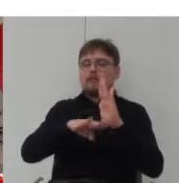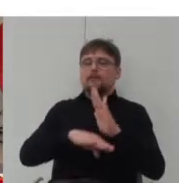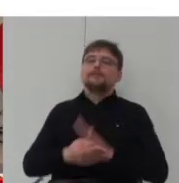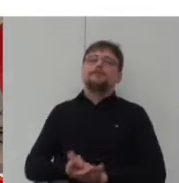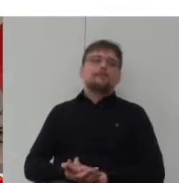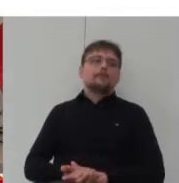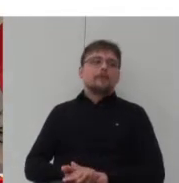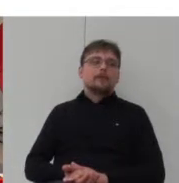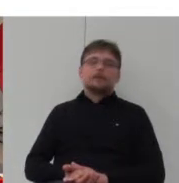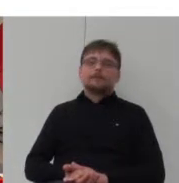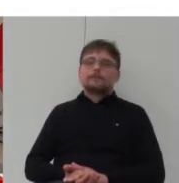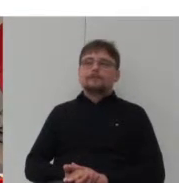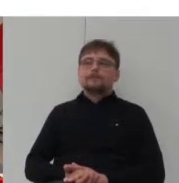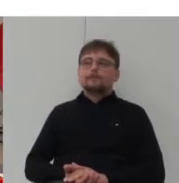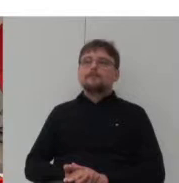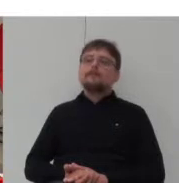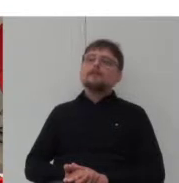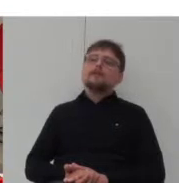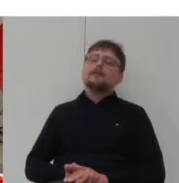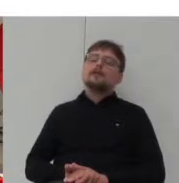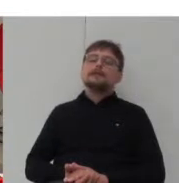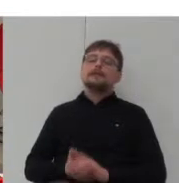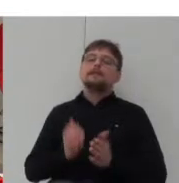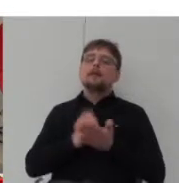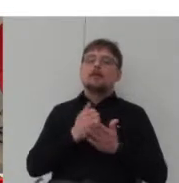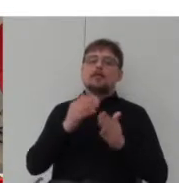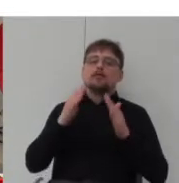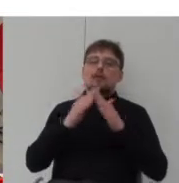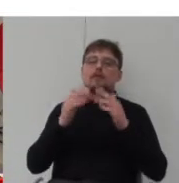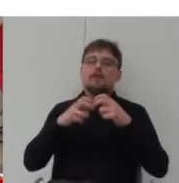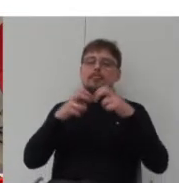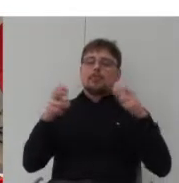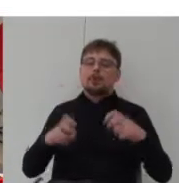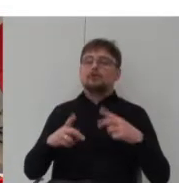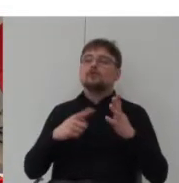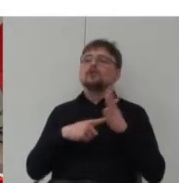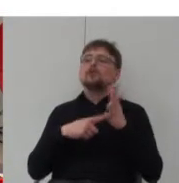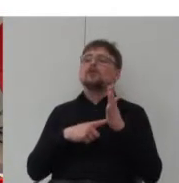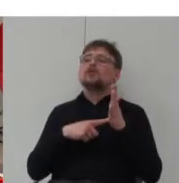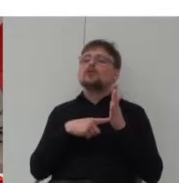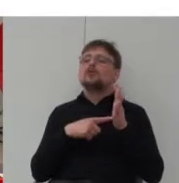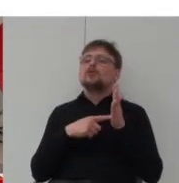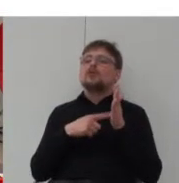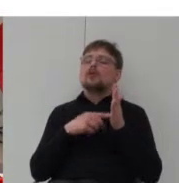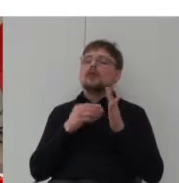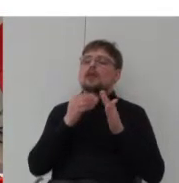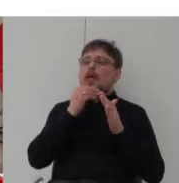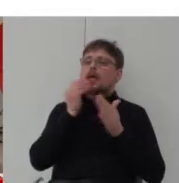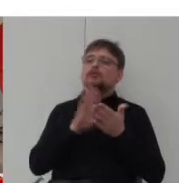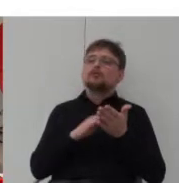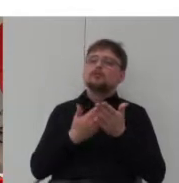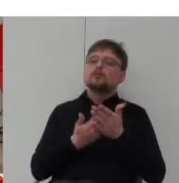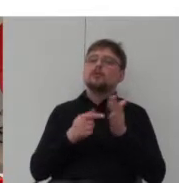osiedla w przypadku domów jednorodzinnych oczywiście zawsze znaczy w najlepszych przykładach jest to